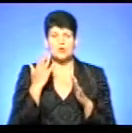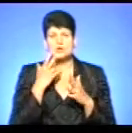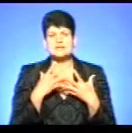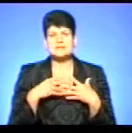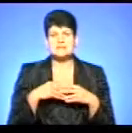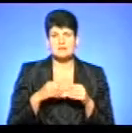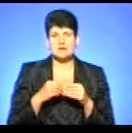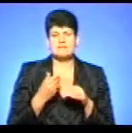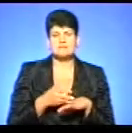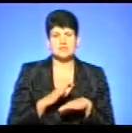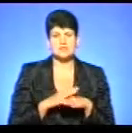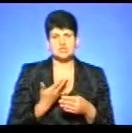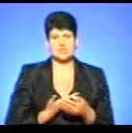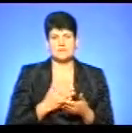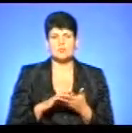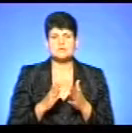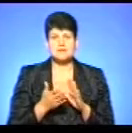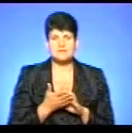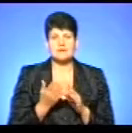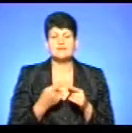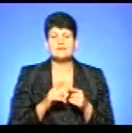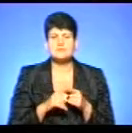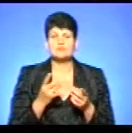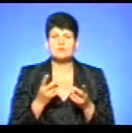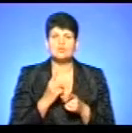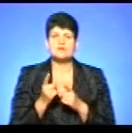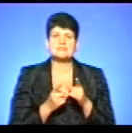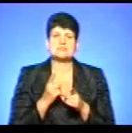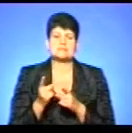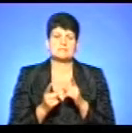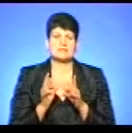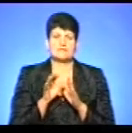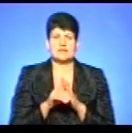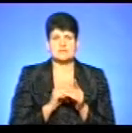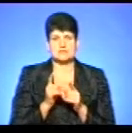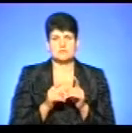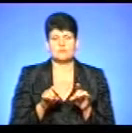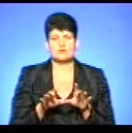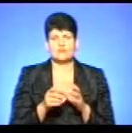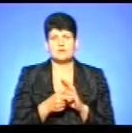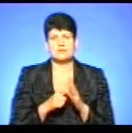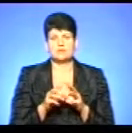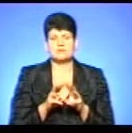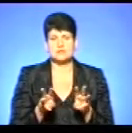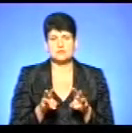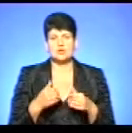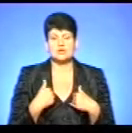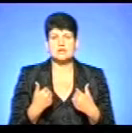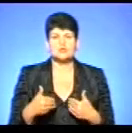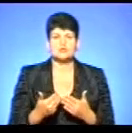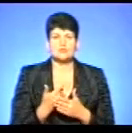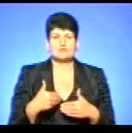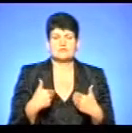в складних життєвих обставинах. Але це потребує внесення змін до постанови Кабінету міністра. До нас знову звертається